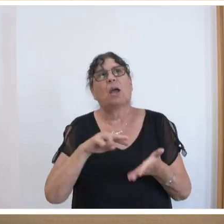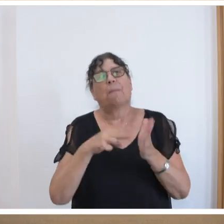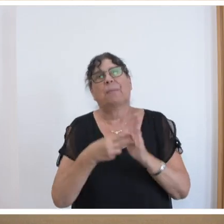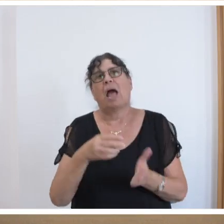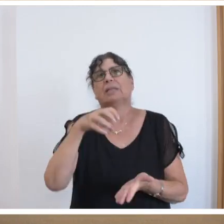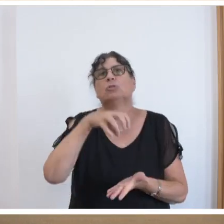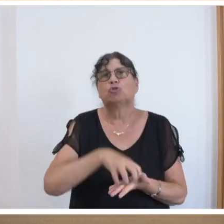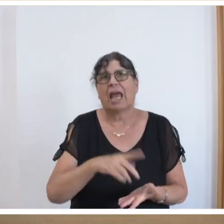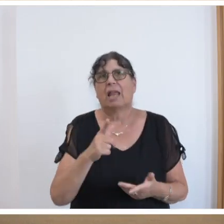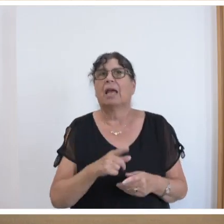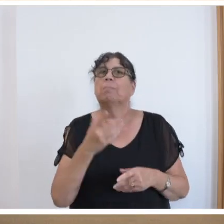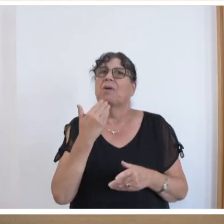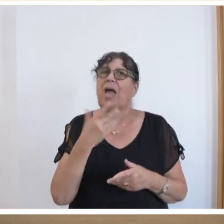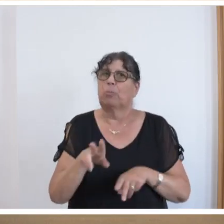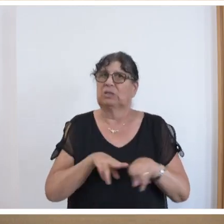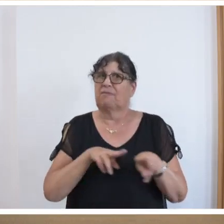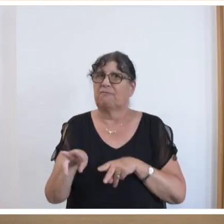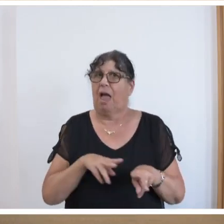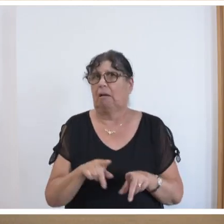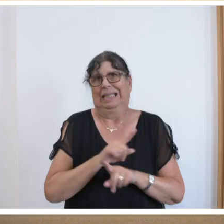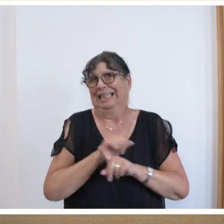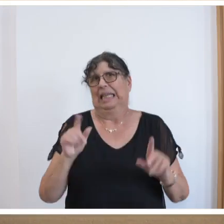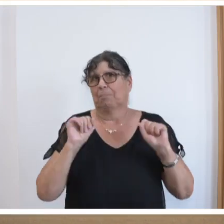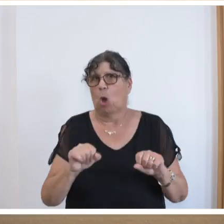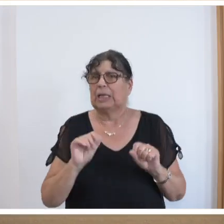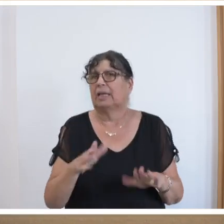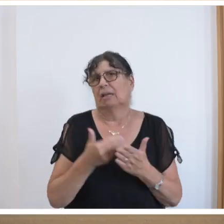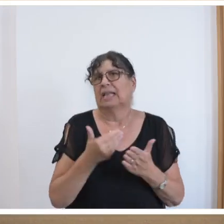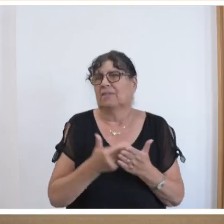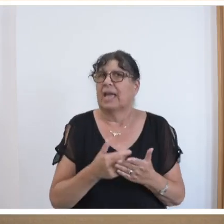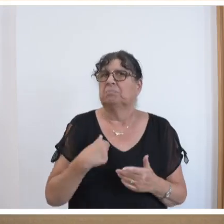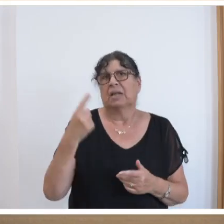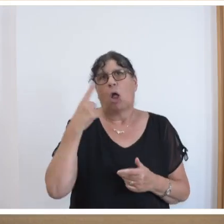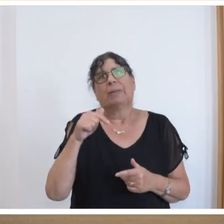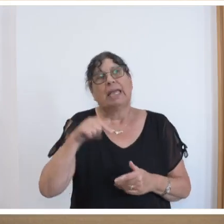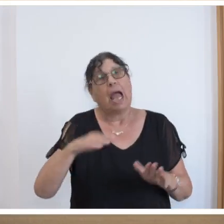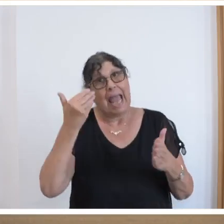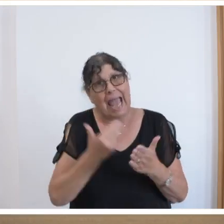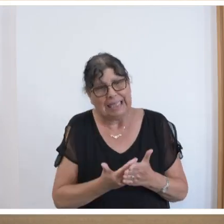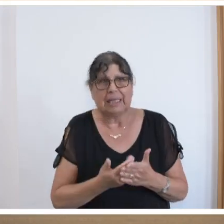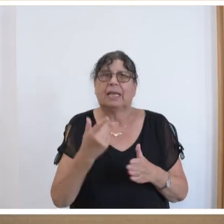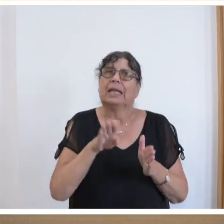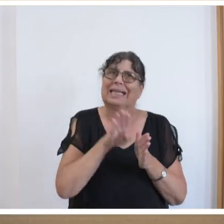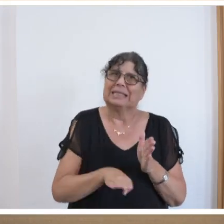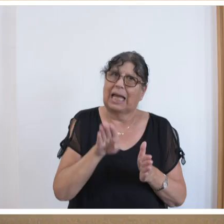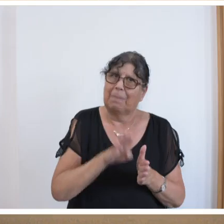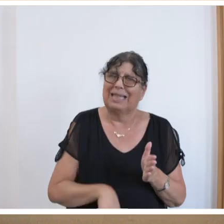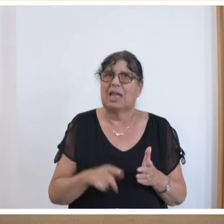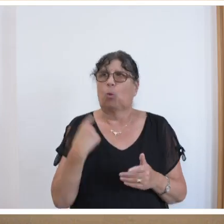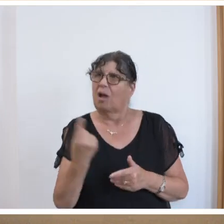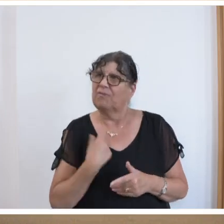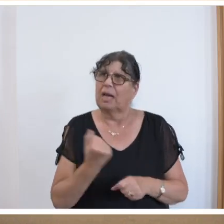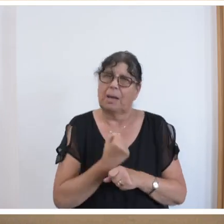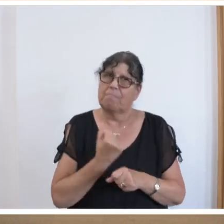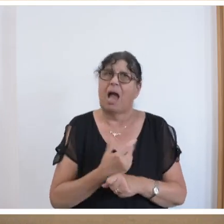ordentlichen Bewerbungsverfahren verwehrt. Deshalb, glaube ich, haben wir hier auch endlich eine Diskriminierung, die wir vorgenommen haben,